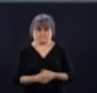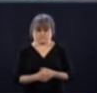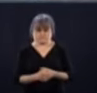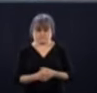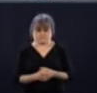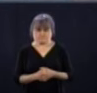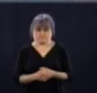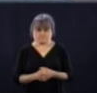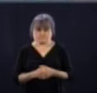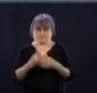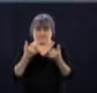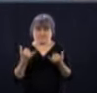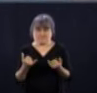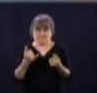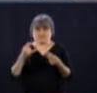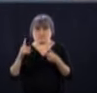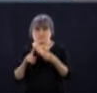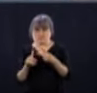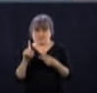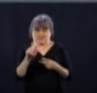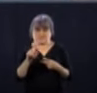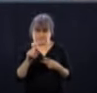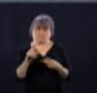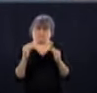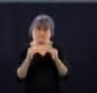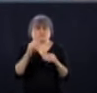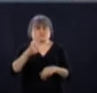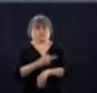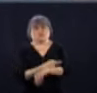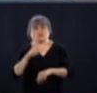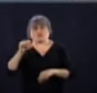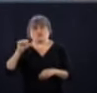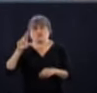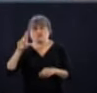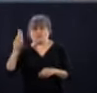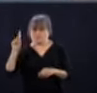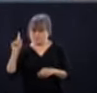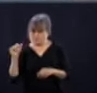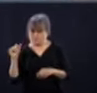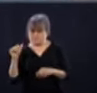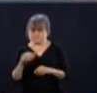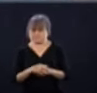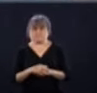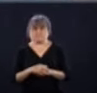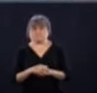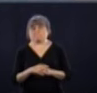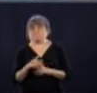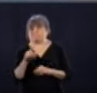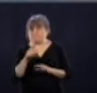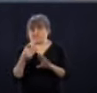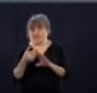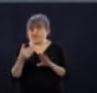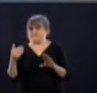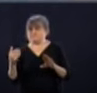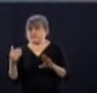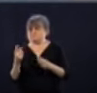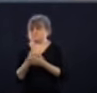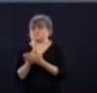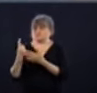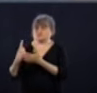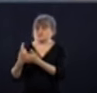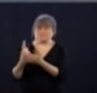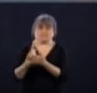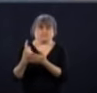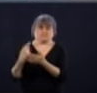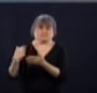si vous me permettez, en complémentaire, ma question toujours pour le Dr Arruda, puisqu'il a été souvent mention au cours des dernières semaines des contacts